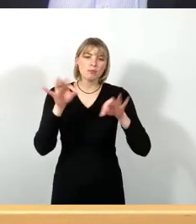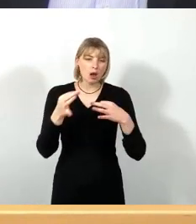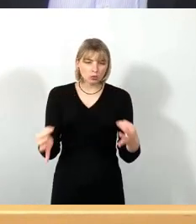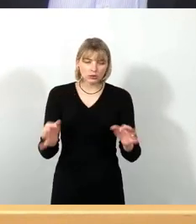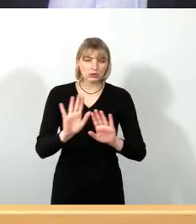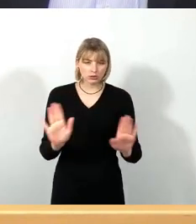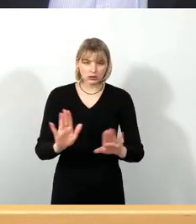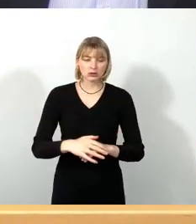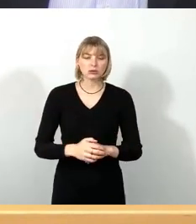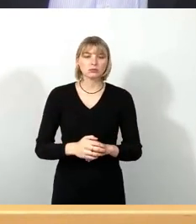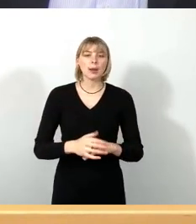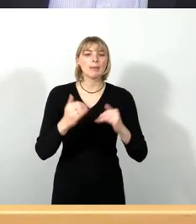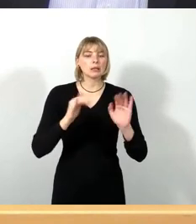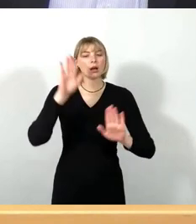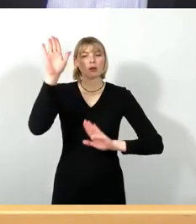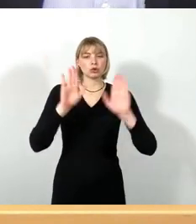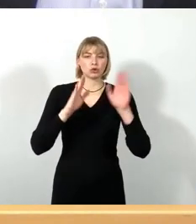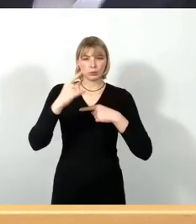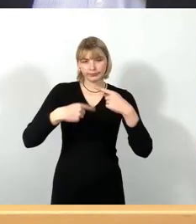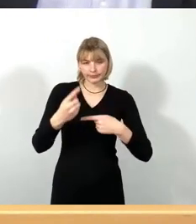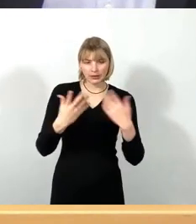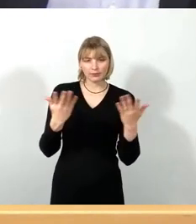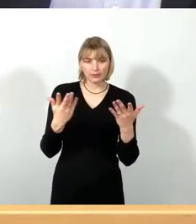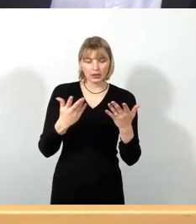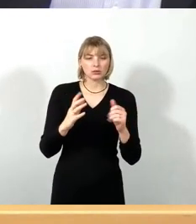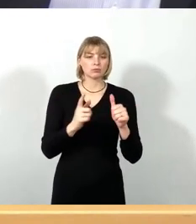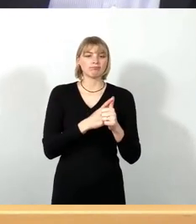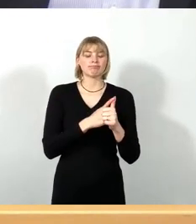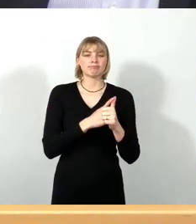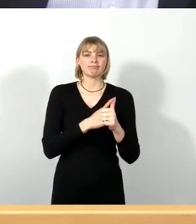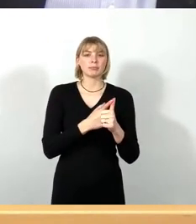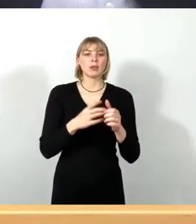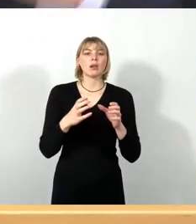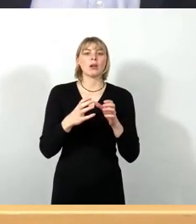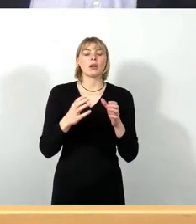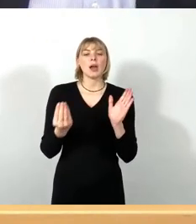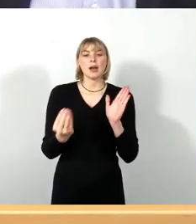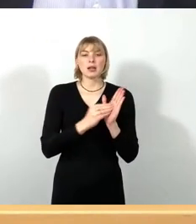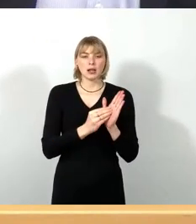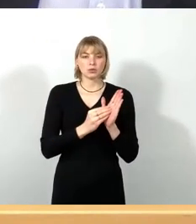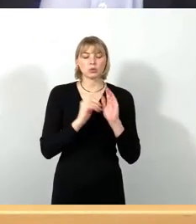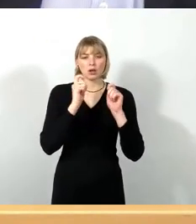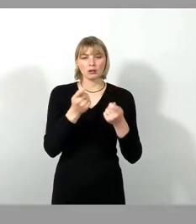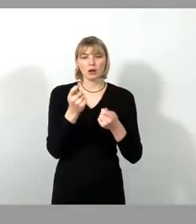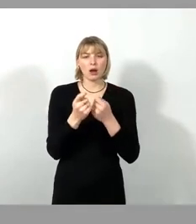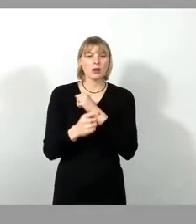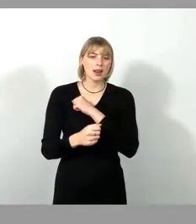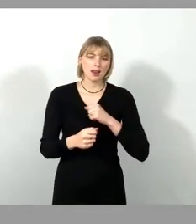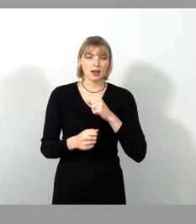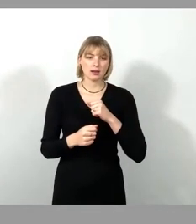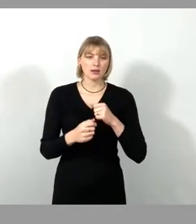Abstimmungsverfahren zunächst aufrufen, den Ergänzungsantrag Linke-Fraktion und bitte hier um das Stimmzeichen.